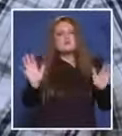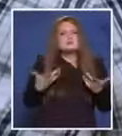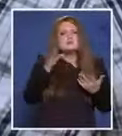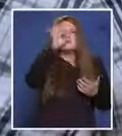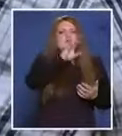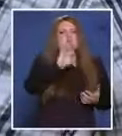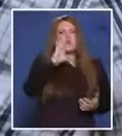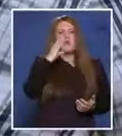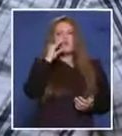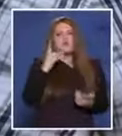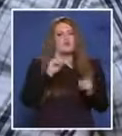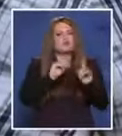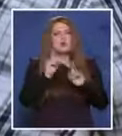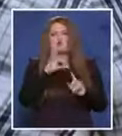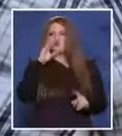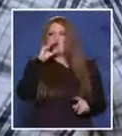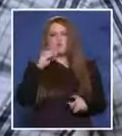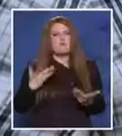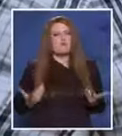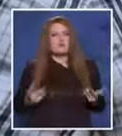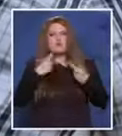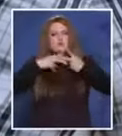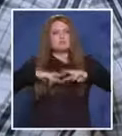нищо не говори. Не можеше да говори? Да.